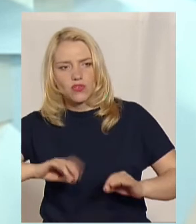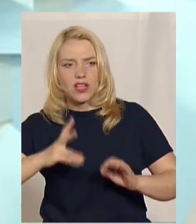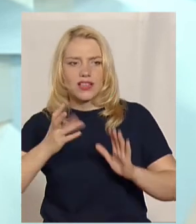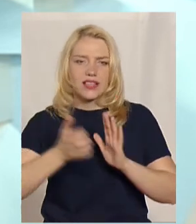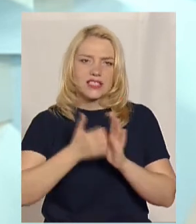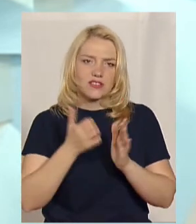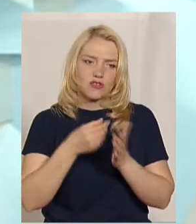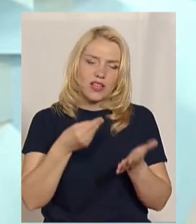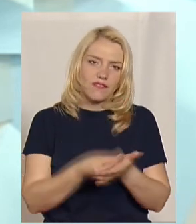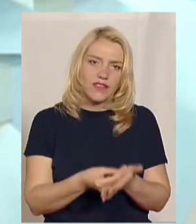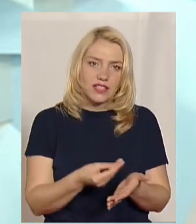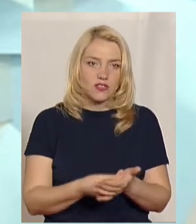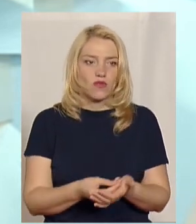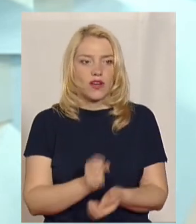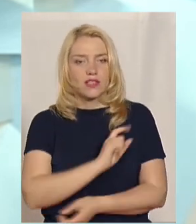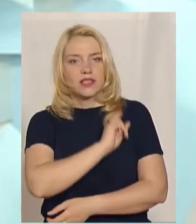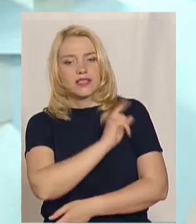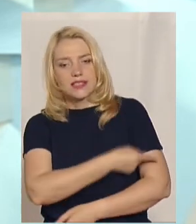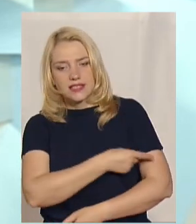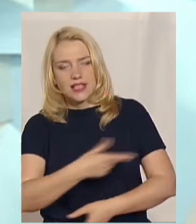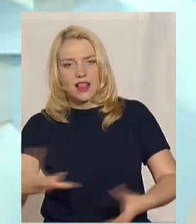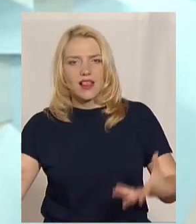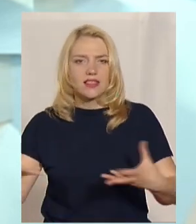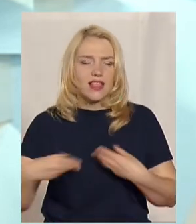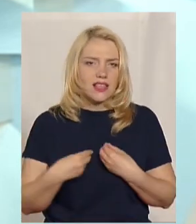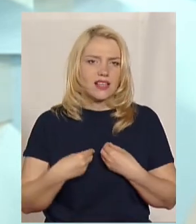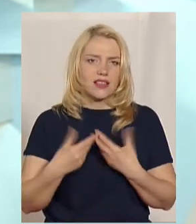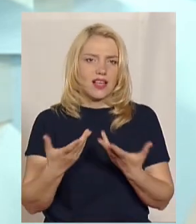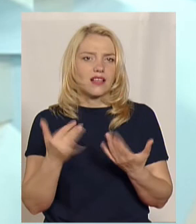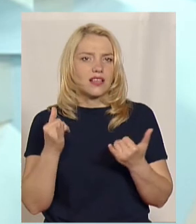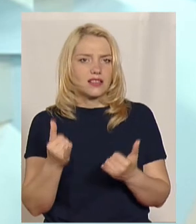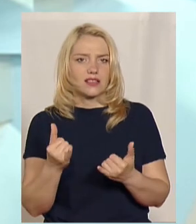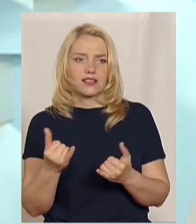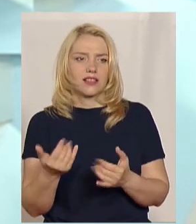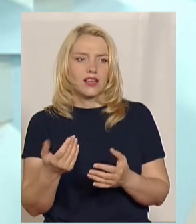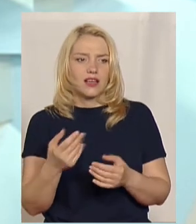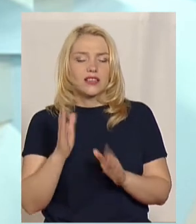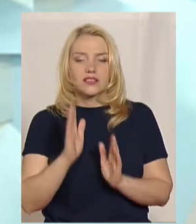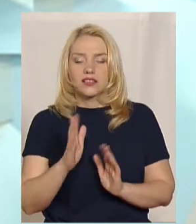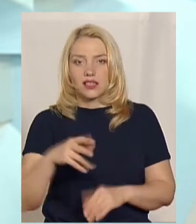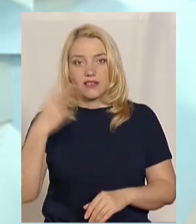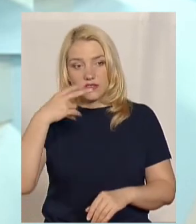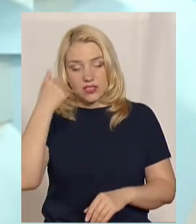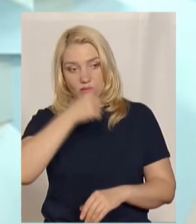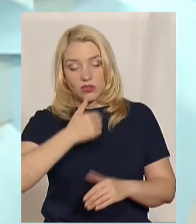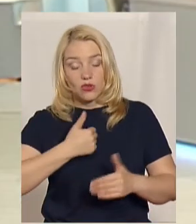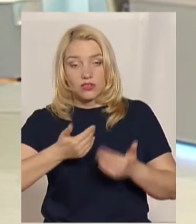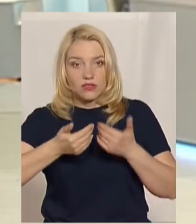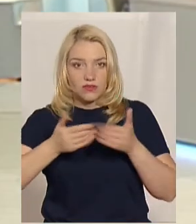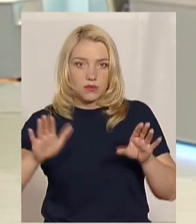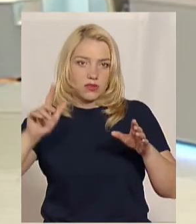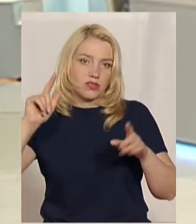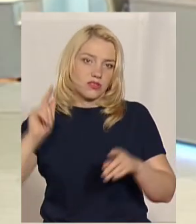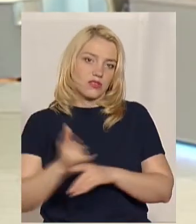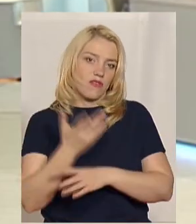вистачало то фінансування, то сил, натхнення. Я не знаю. тільки в 2020 році хотів його випустити і знов